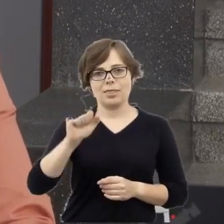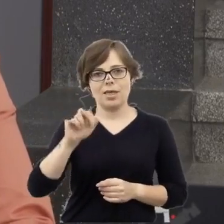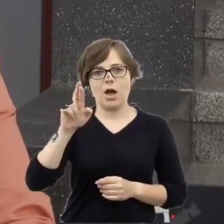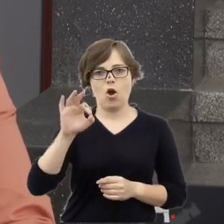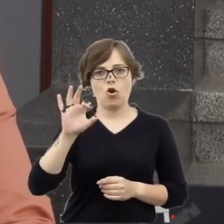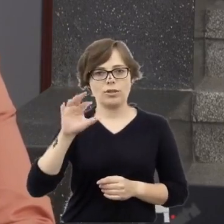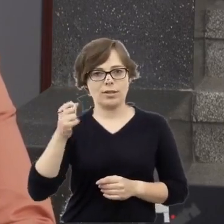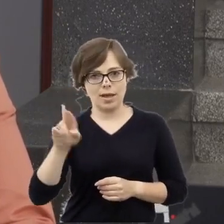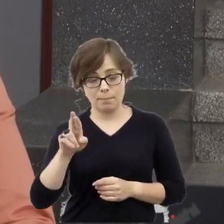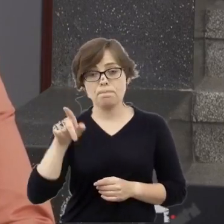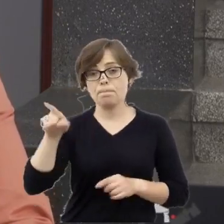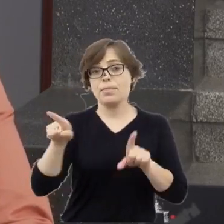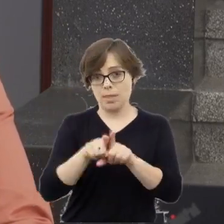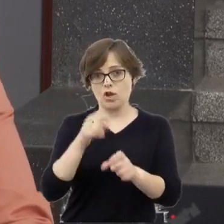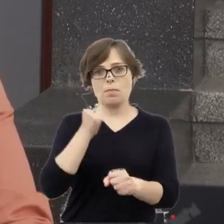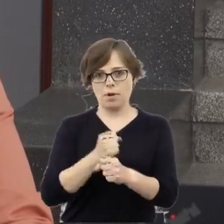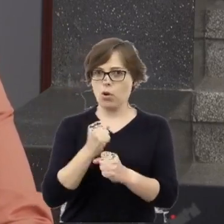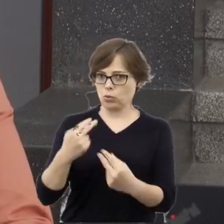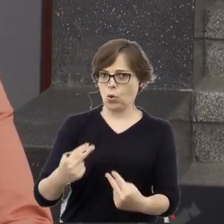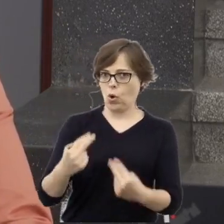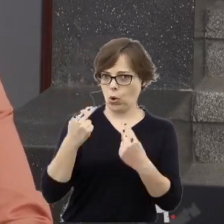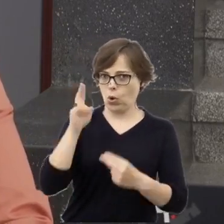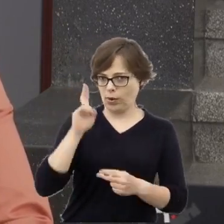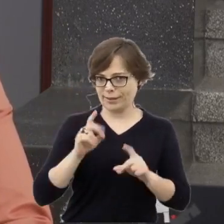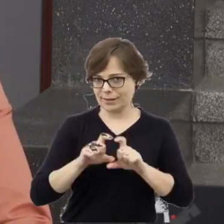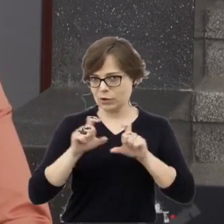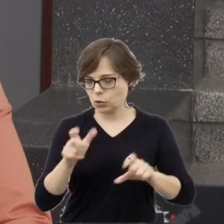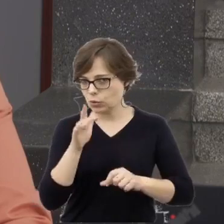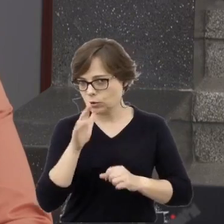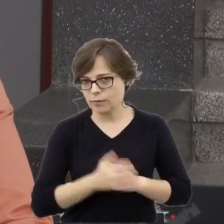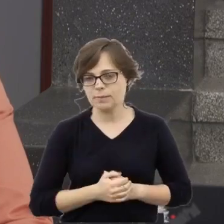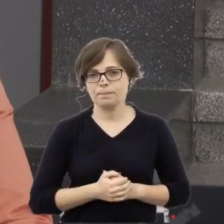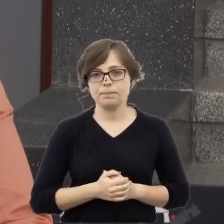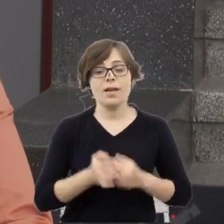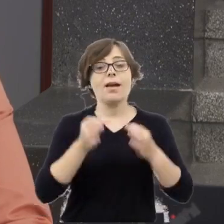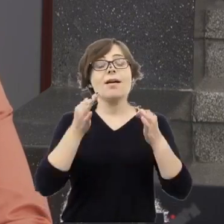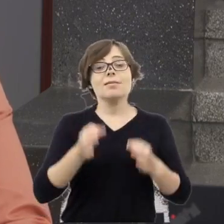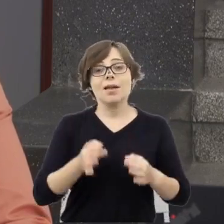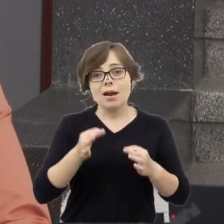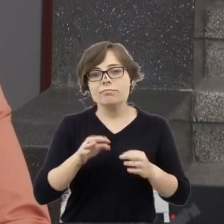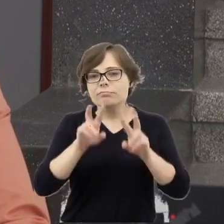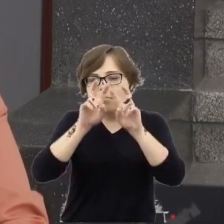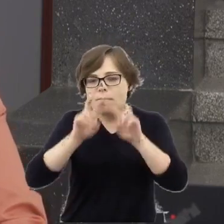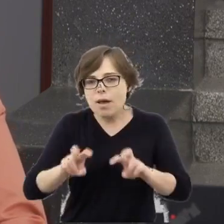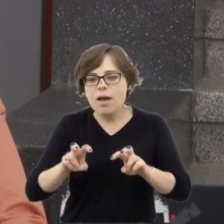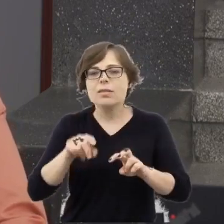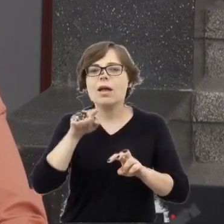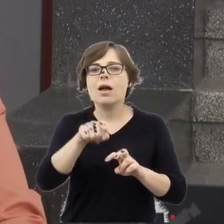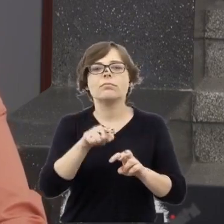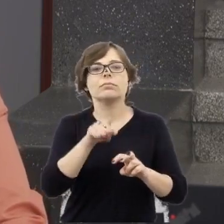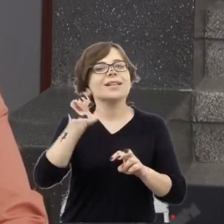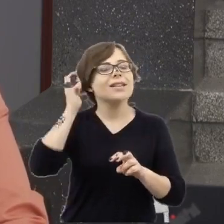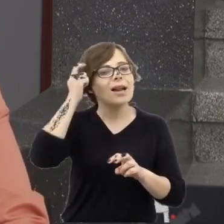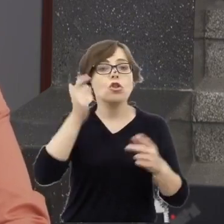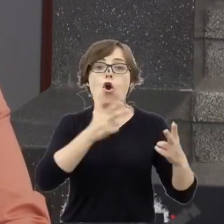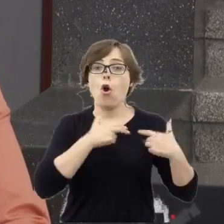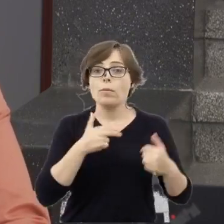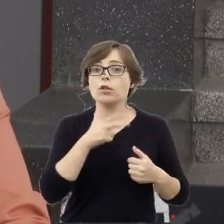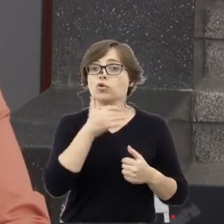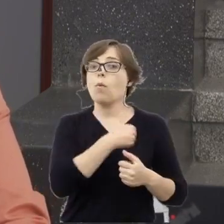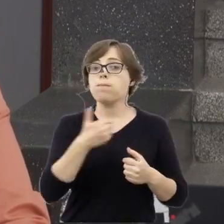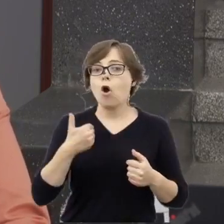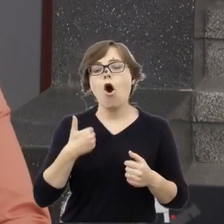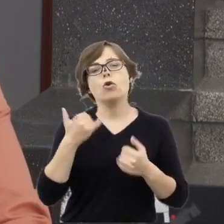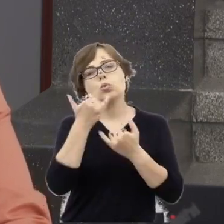również pracownik naszego Instytutu. Obecnie bada relacje holokaustowe zebrane przez Centralny Komitet Żydów